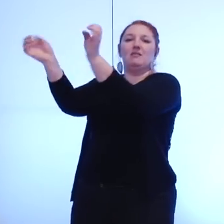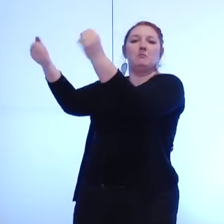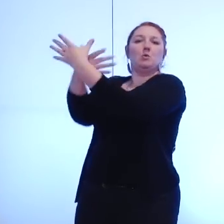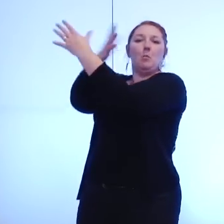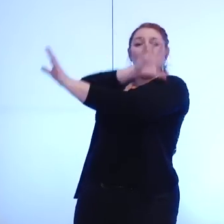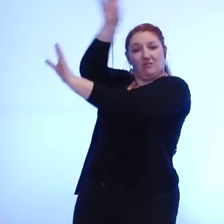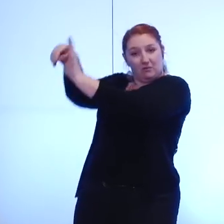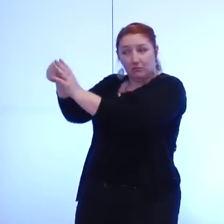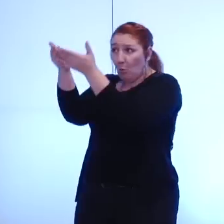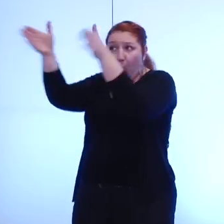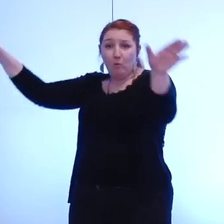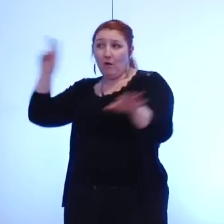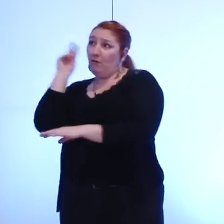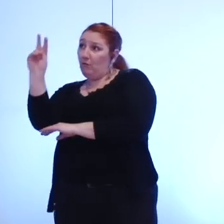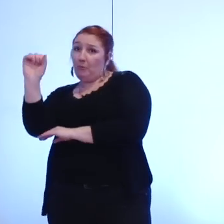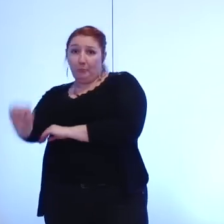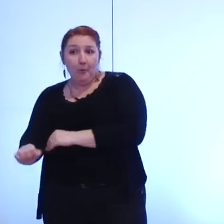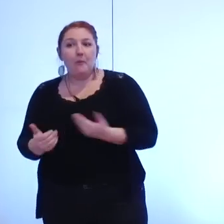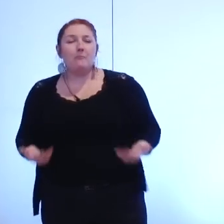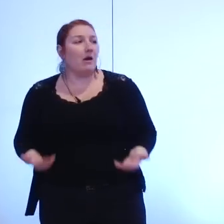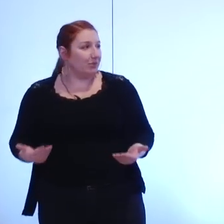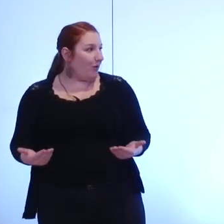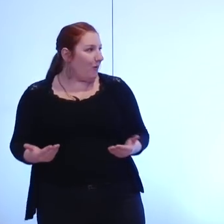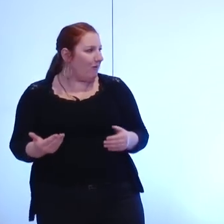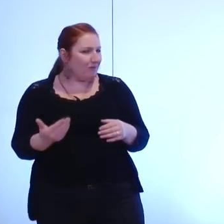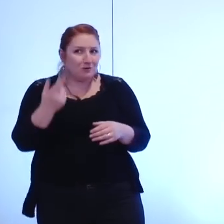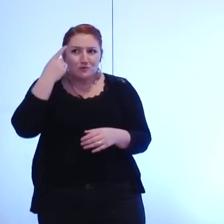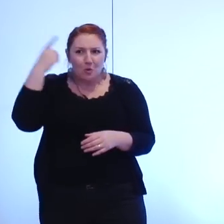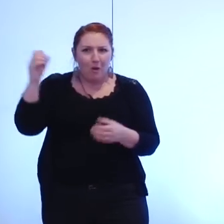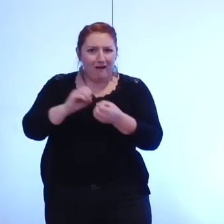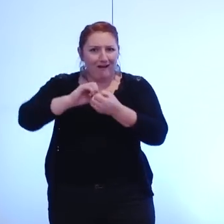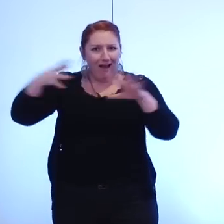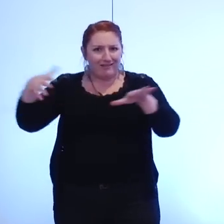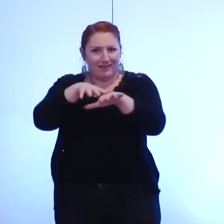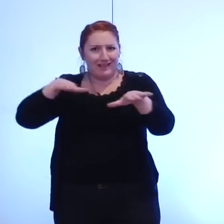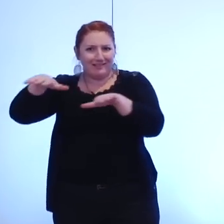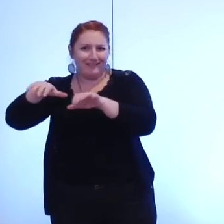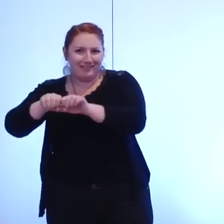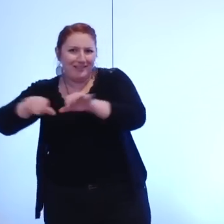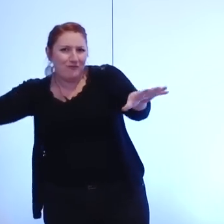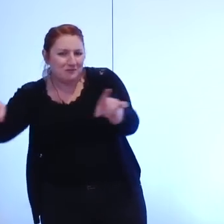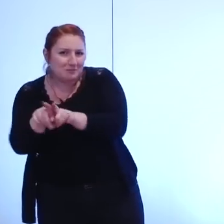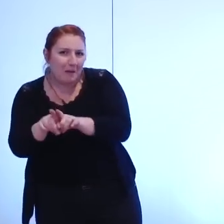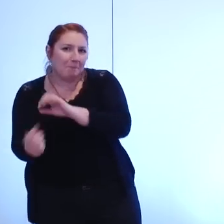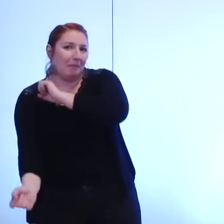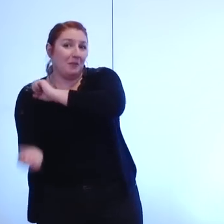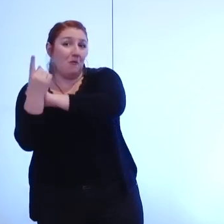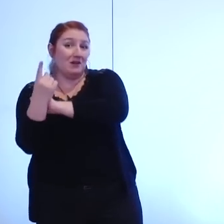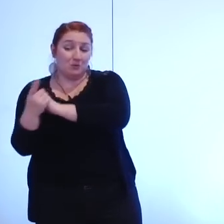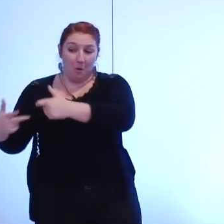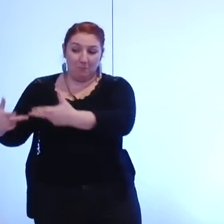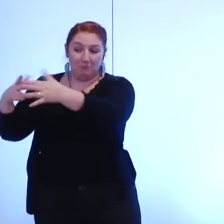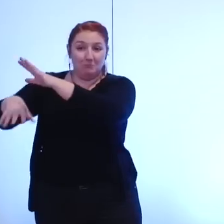ouvert et même maintenant diffusé je crois sur internet également c'est une innovation également de ce mandat donc